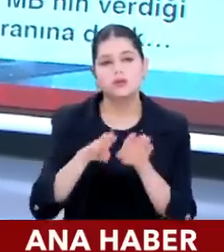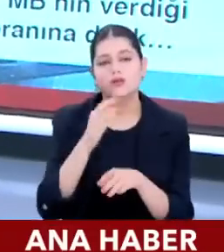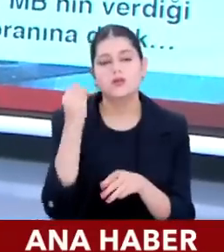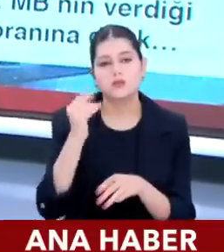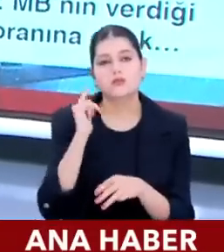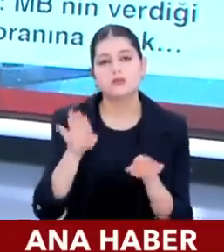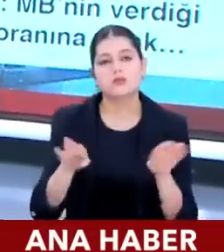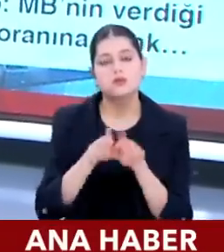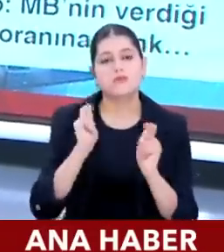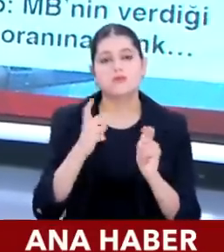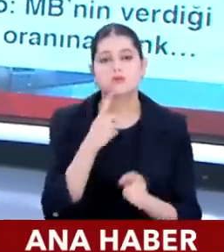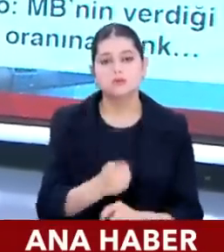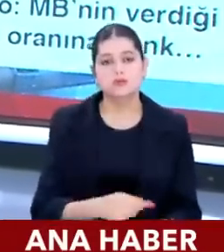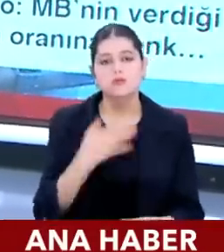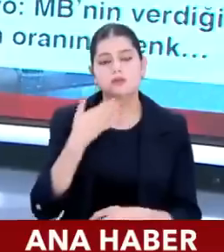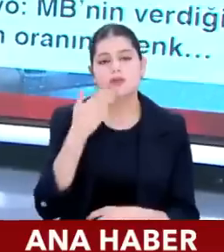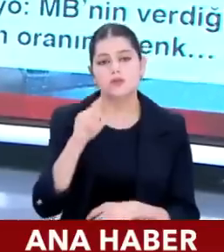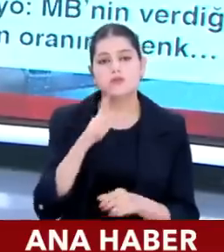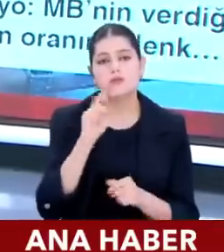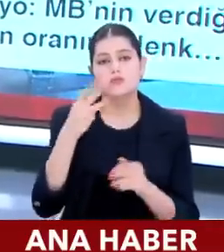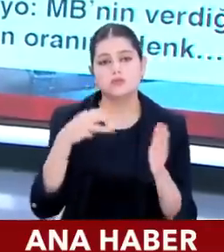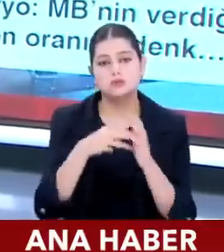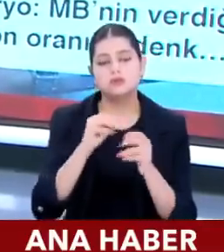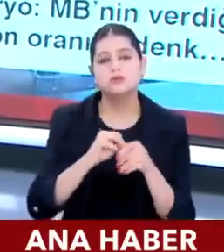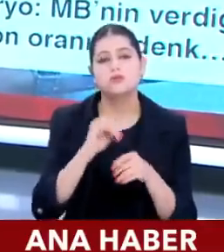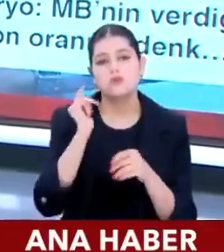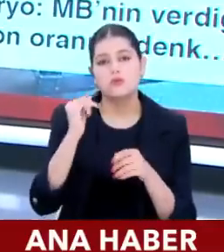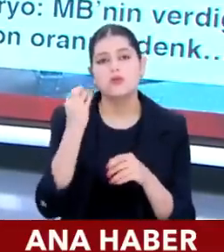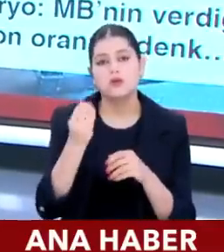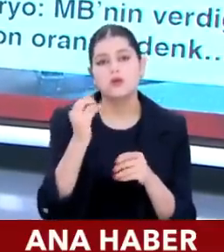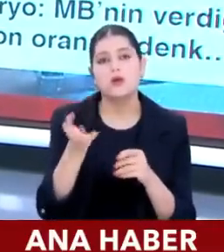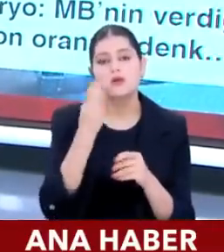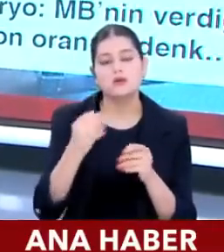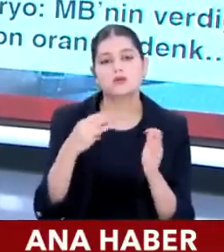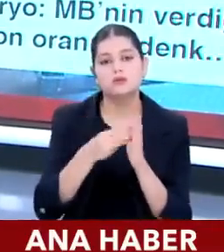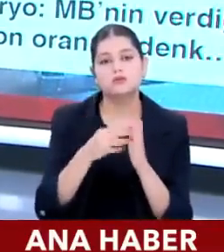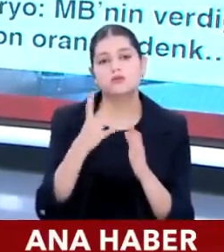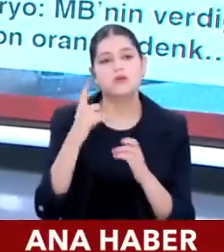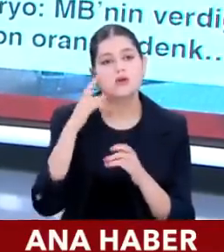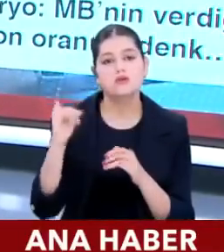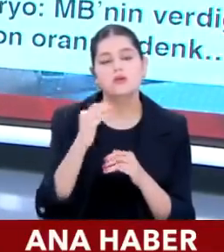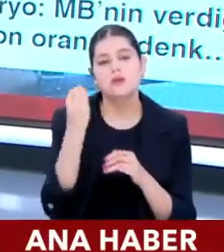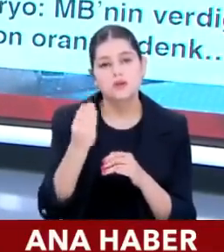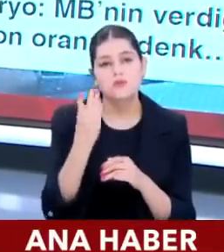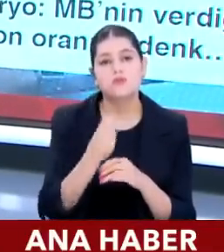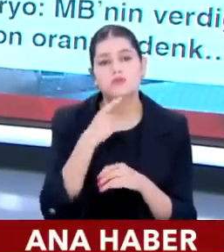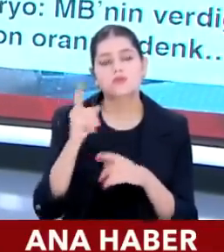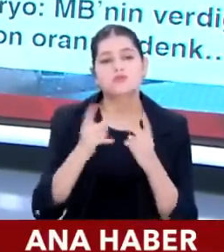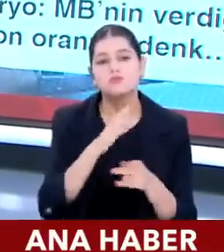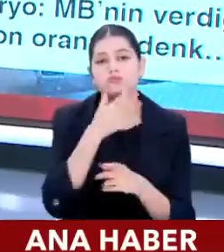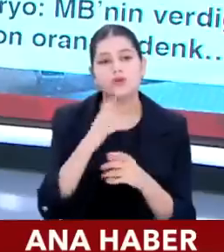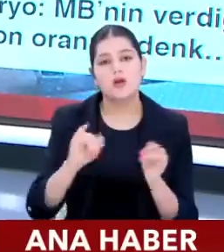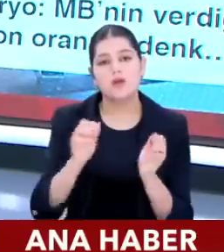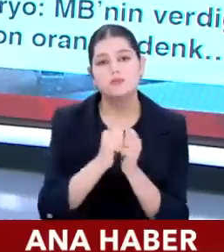denge açıkçası. Ama dediğim gibi bu üç senaryo arasından en yakını hangisi olur, ortadaki senaryo mu olur, diğerleri mi olur?